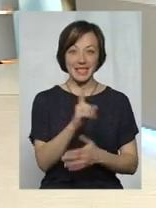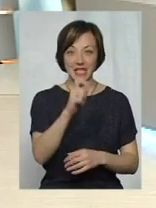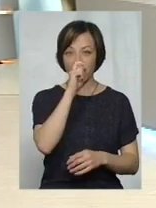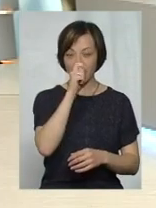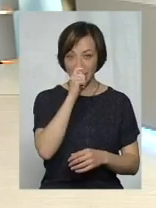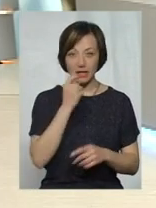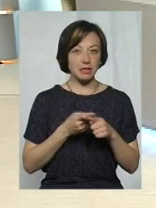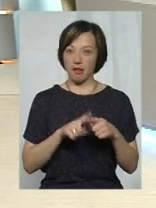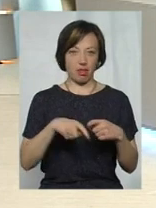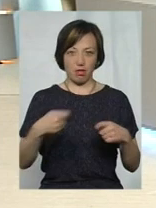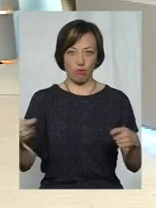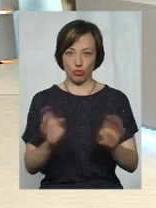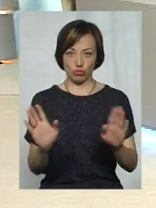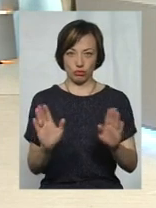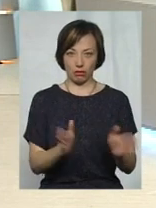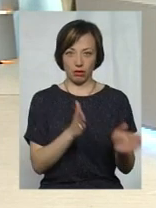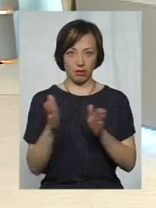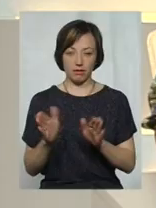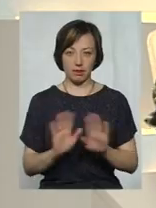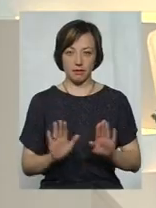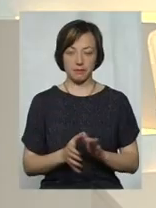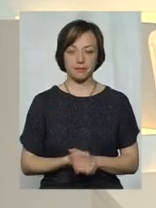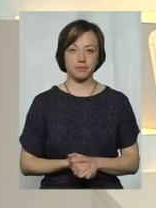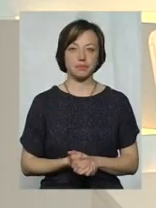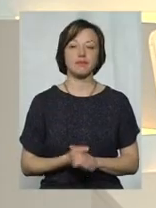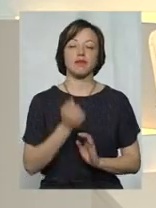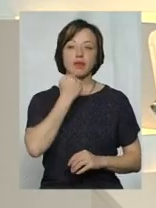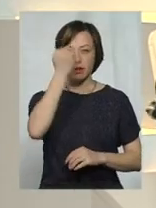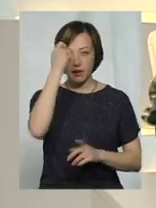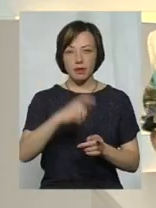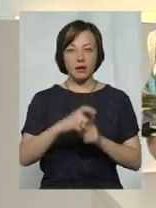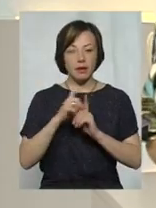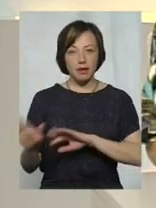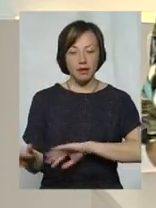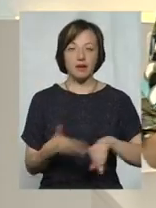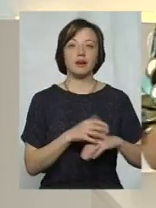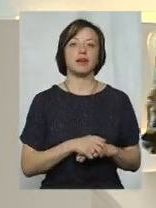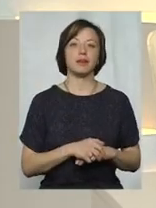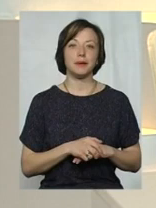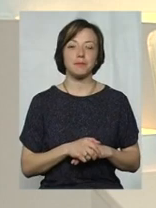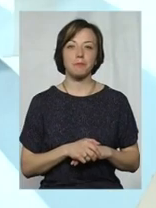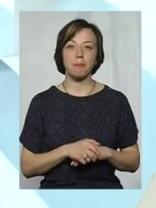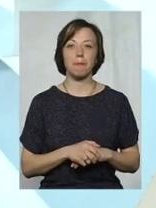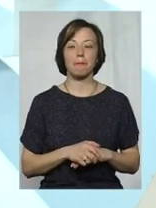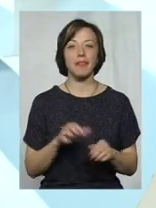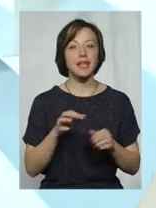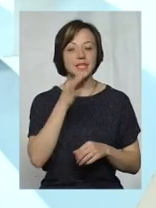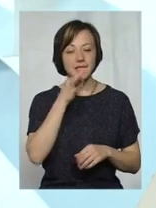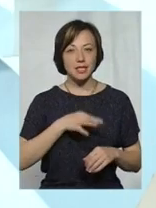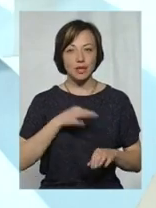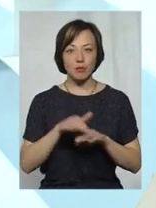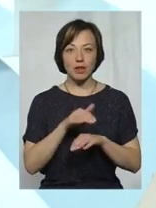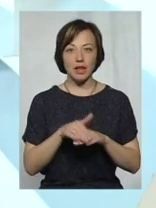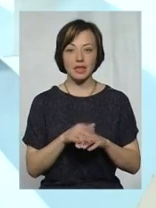місяць, вона не є прострочена. Дякую за відповідь. Скажіть, будь ласка, з тих 250 тисяч